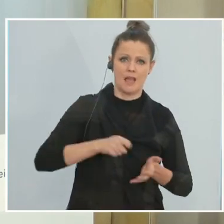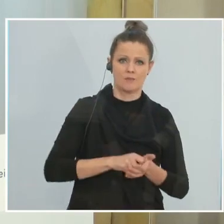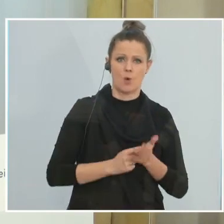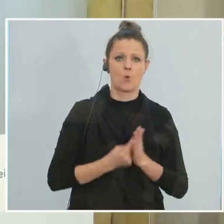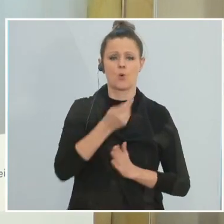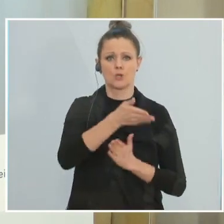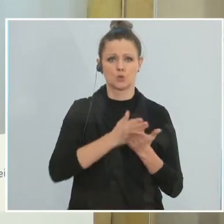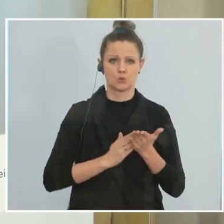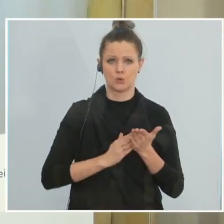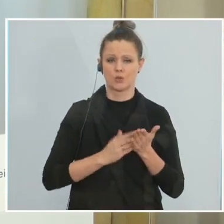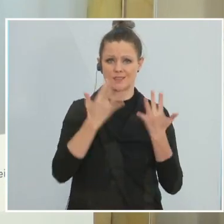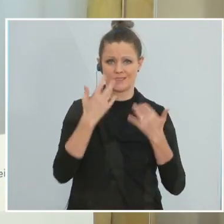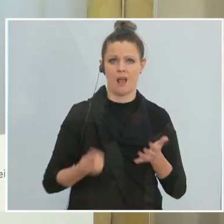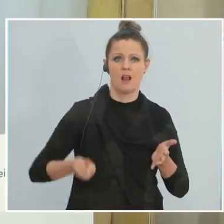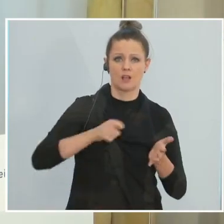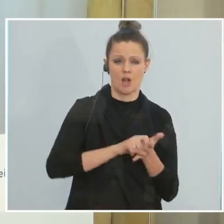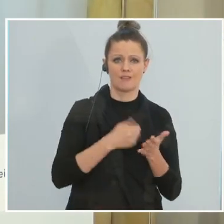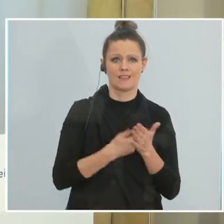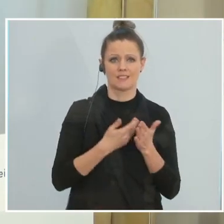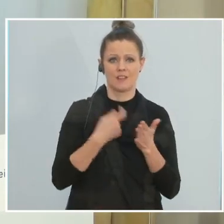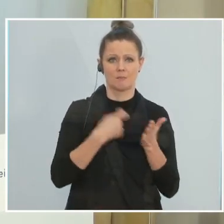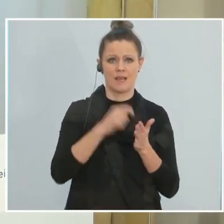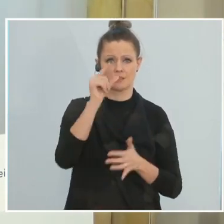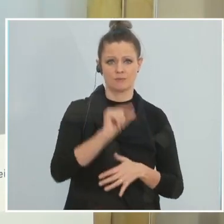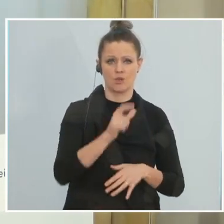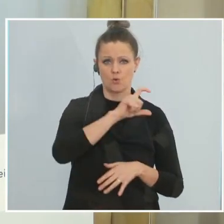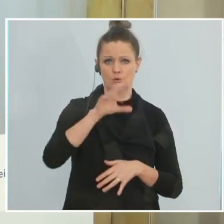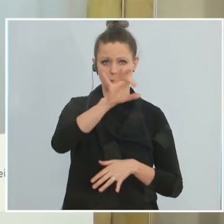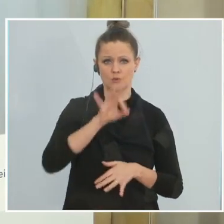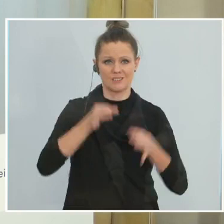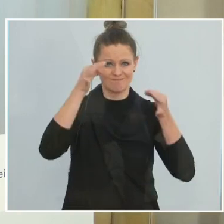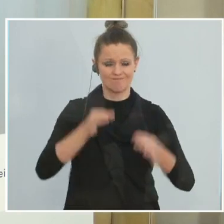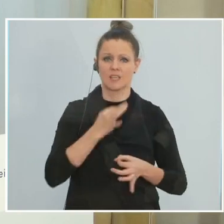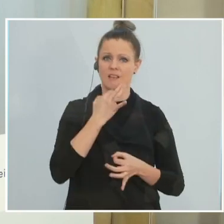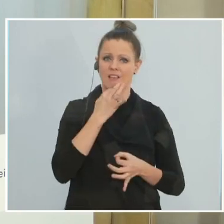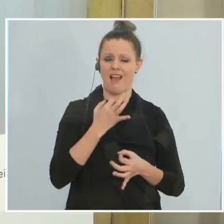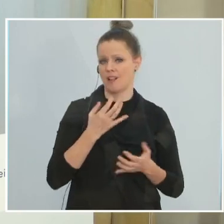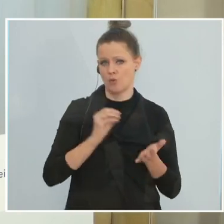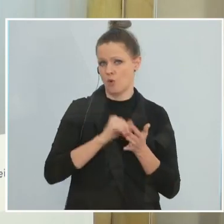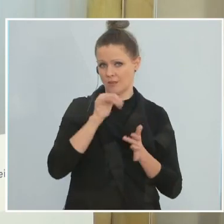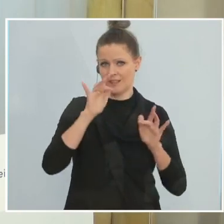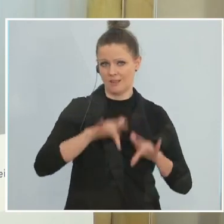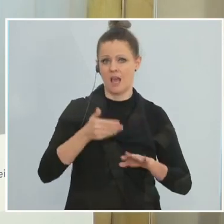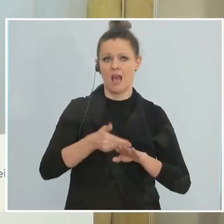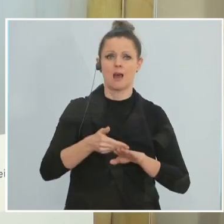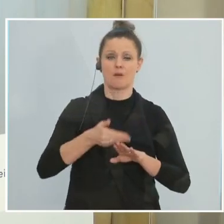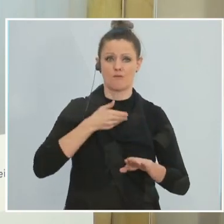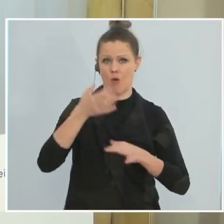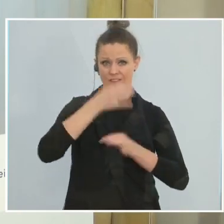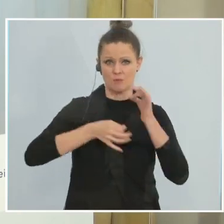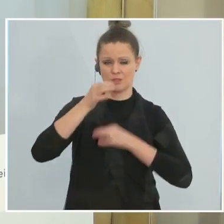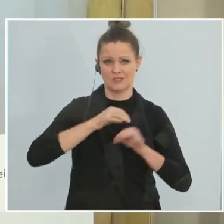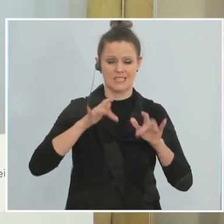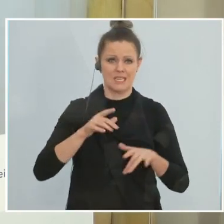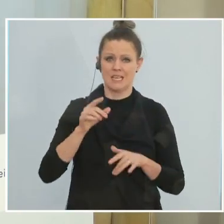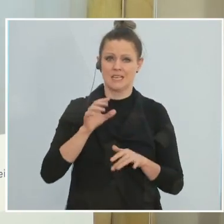geringer werden die Kosten sein. Wir haben da noch keine hundertprozentigen Details. Aber nach allen Vorinformationen, die wir haben, werden